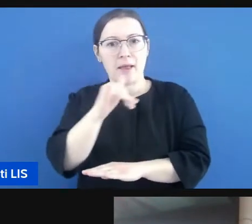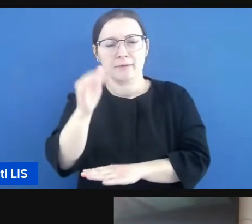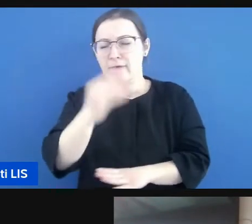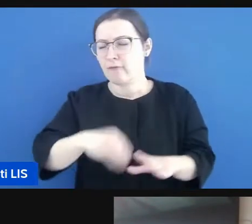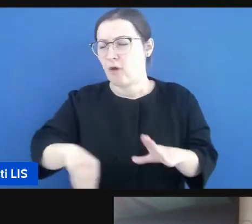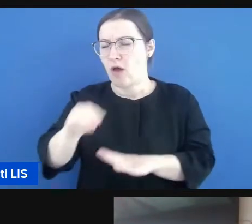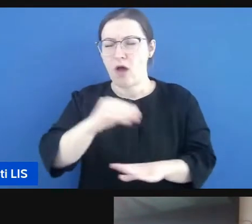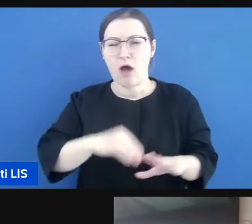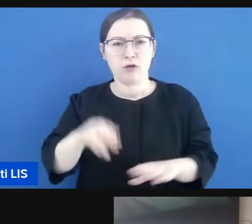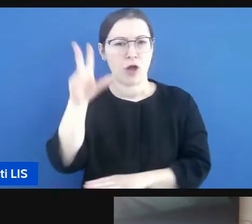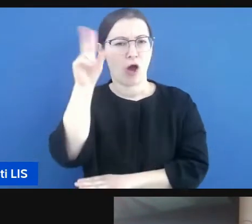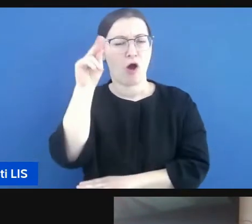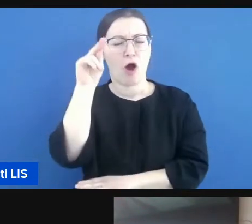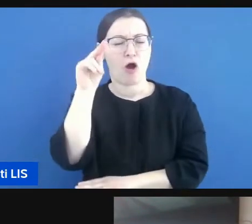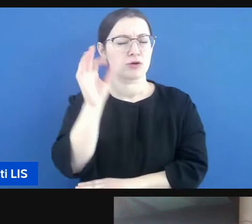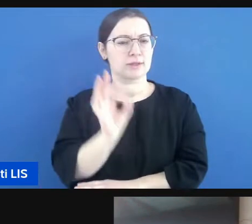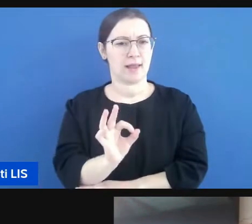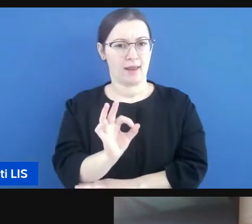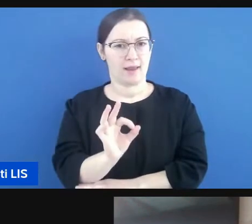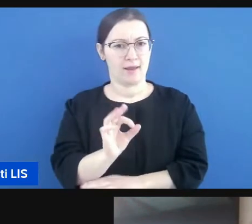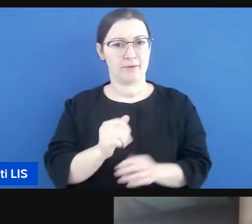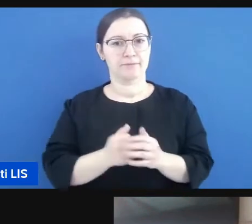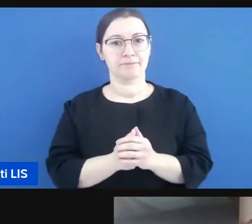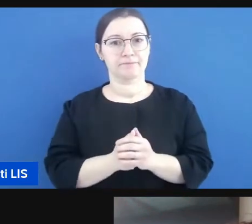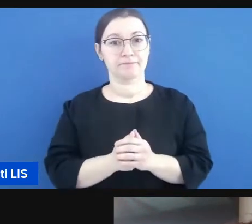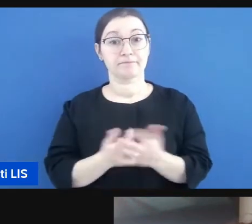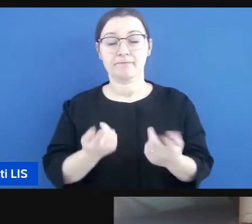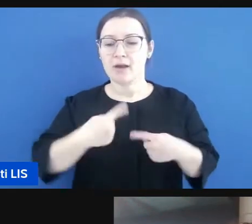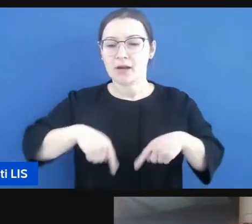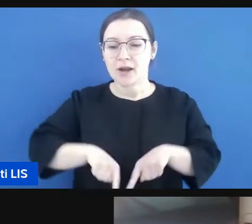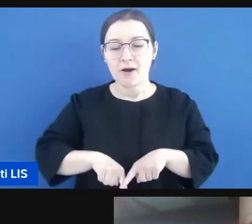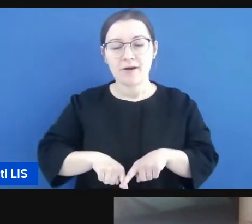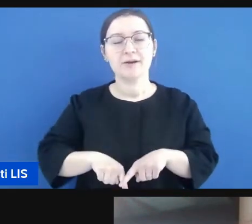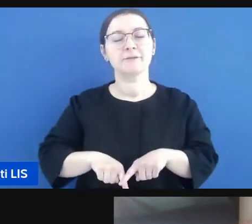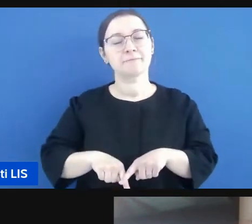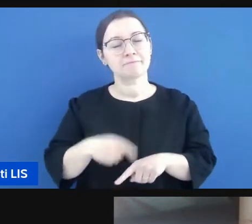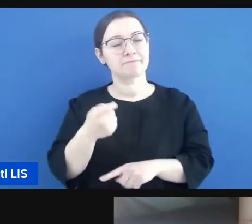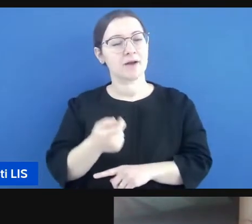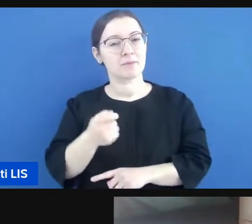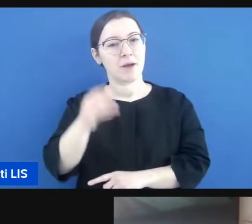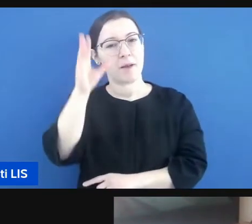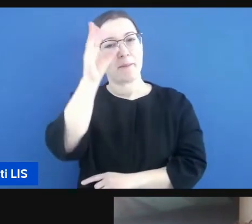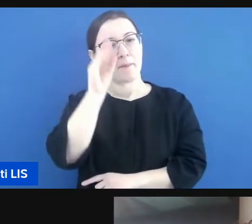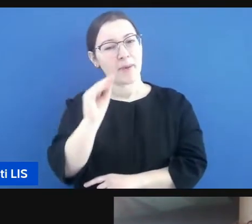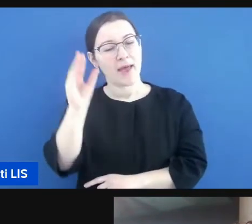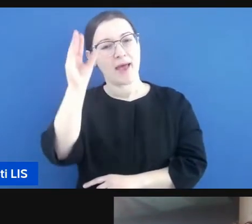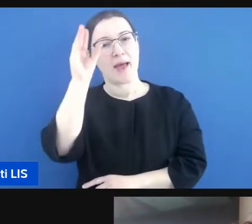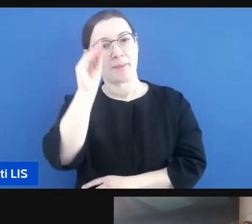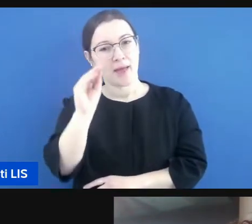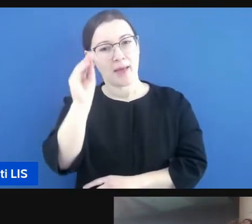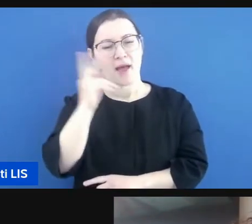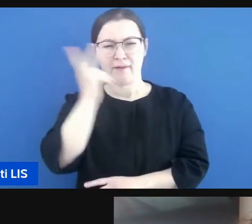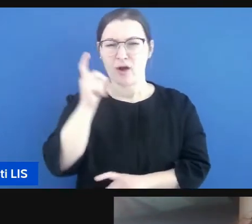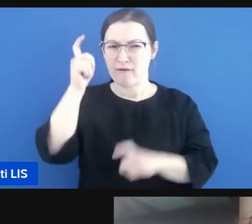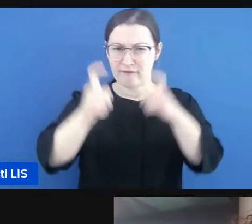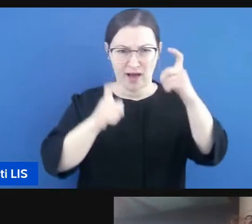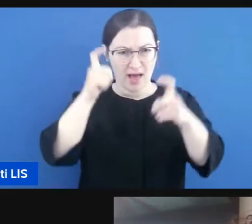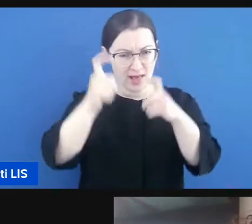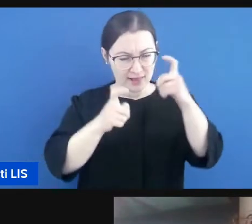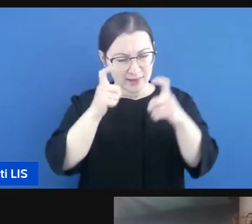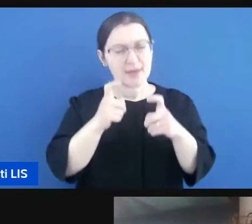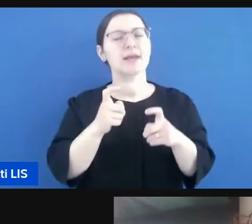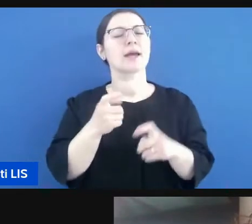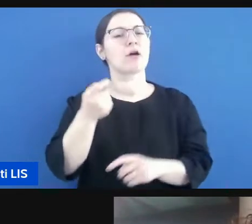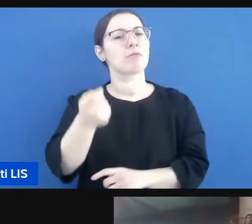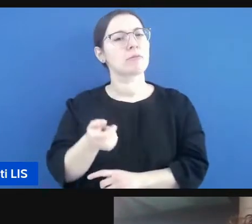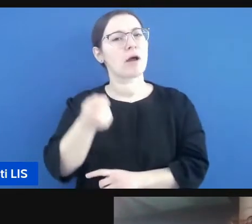conoscenza e l'abbiamo imparato anche a nostre spese un po' con un apprendimento